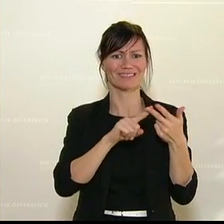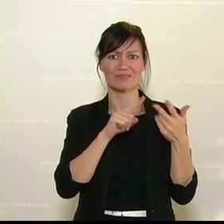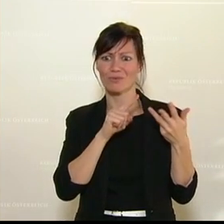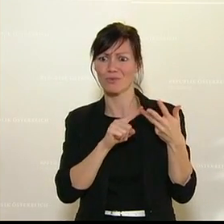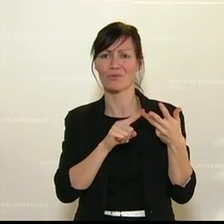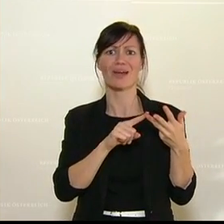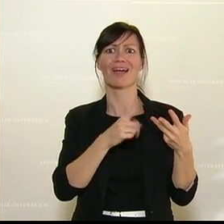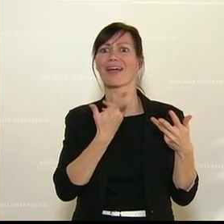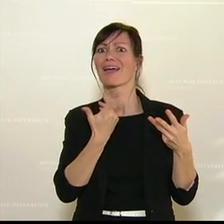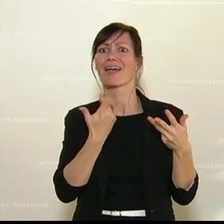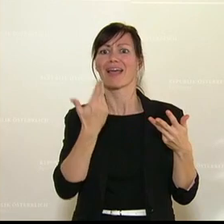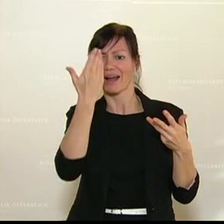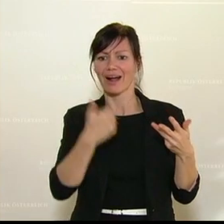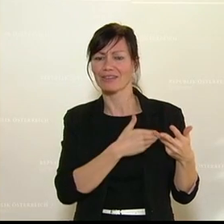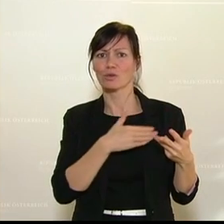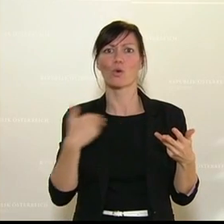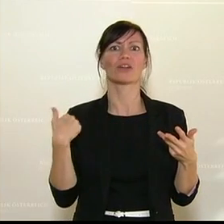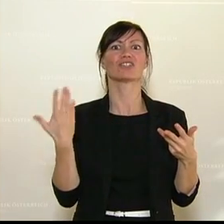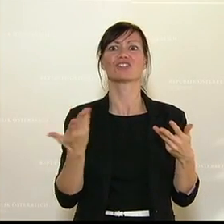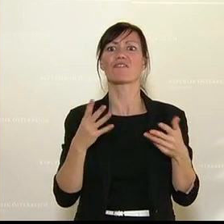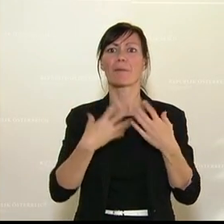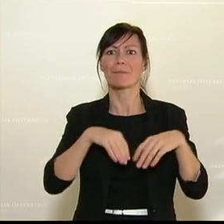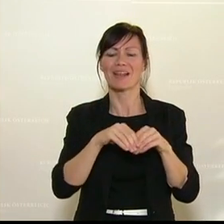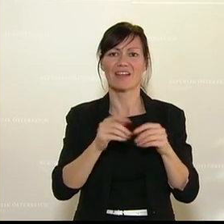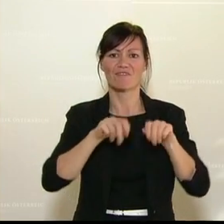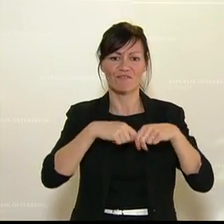katholische Familienverband, Kinderfreunde,